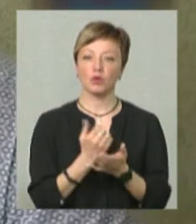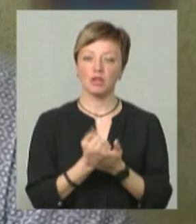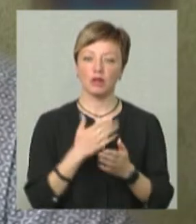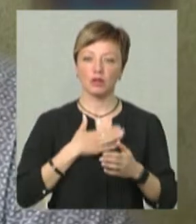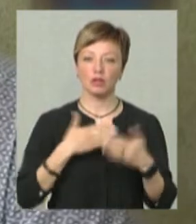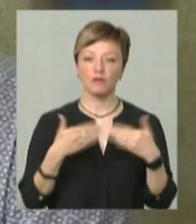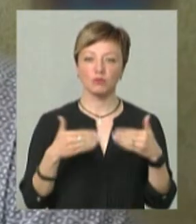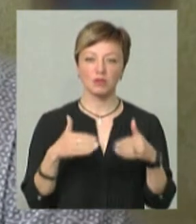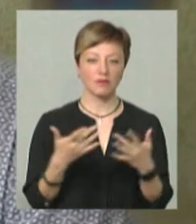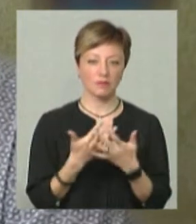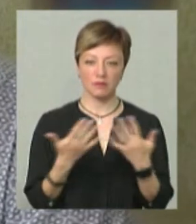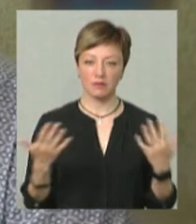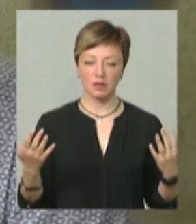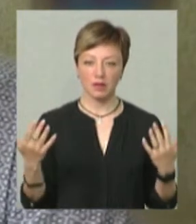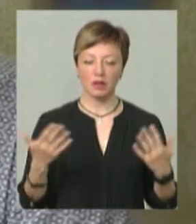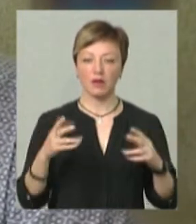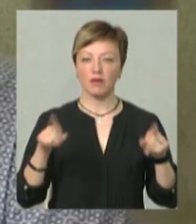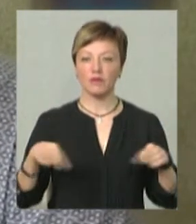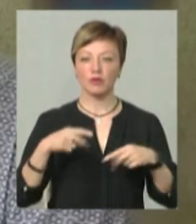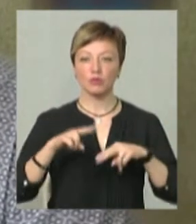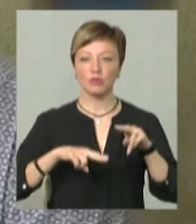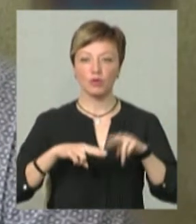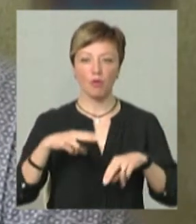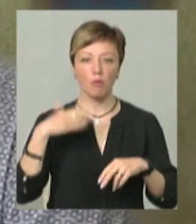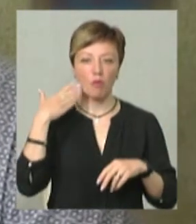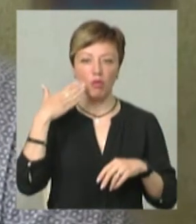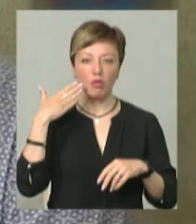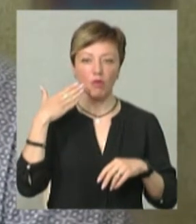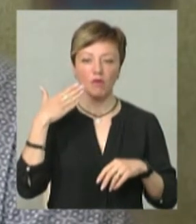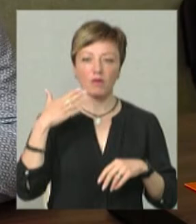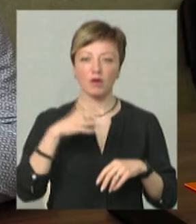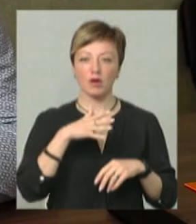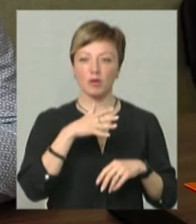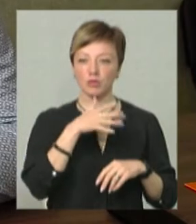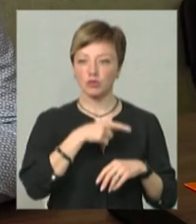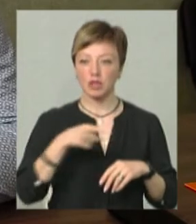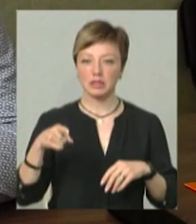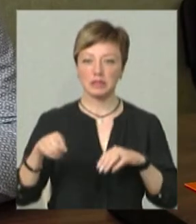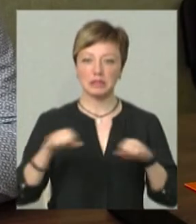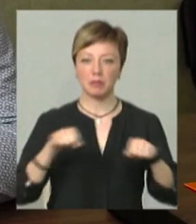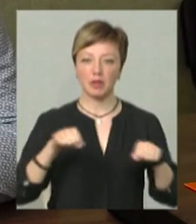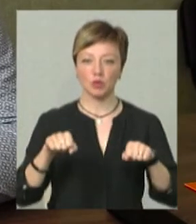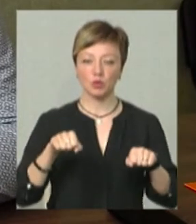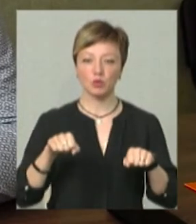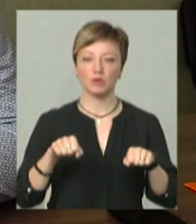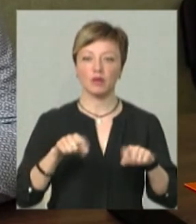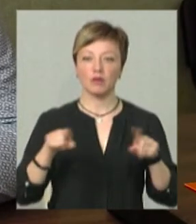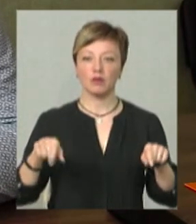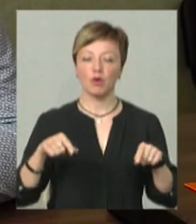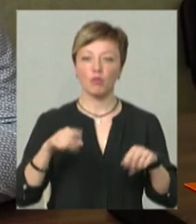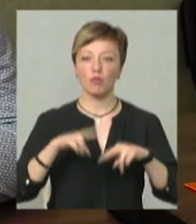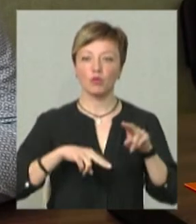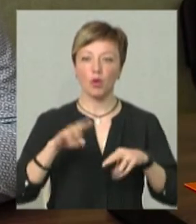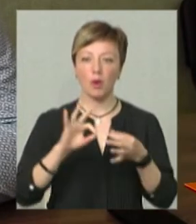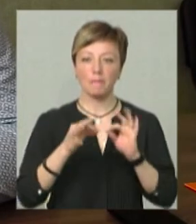досить широкі. Це відбудова Молдови під час землетрусу, будова Олімпійських містечок